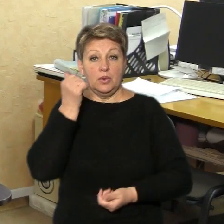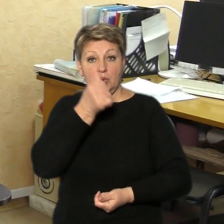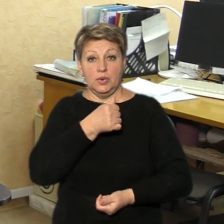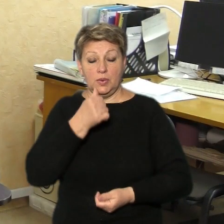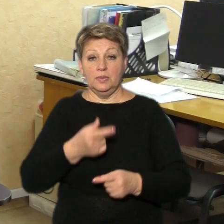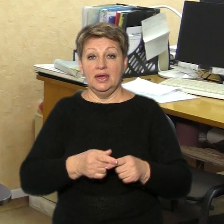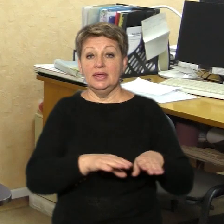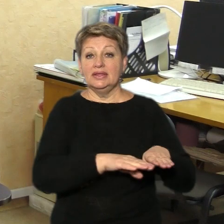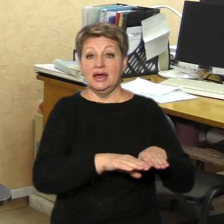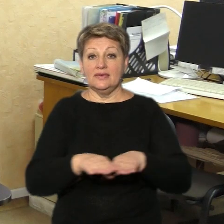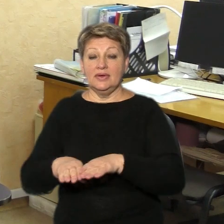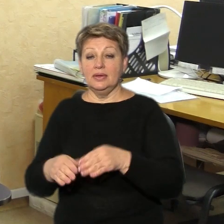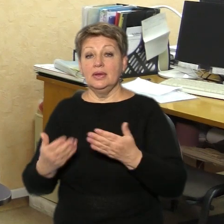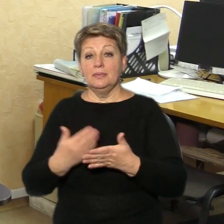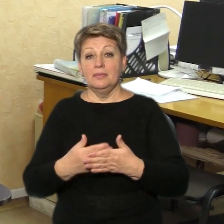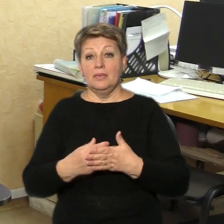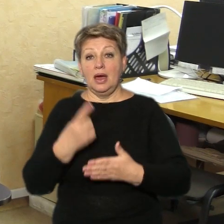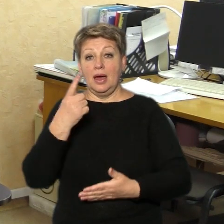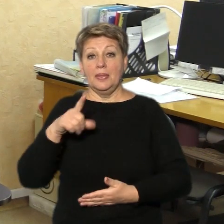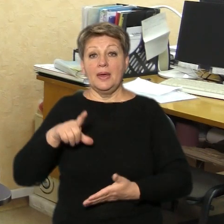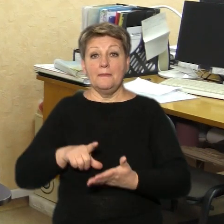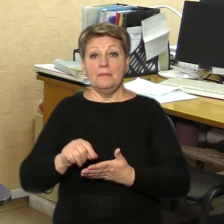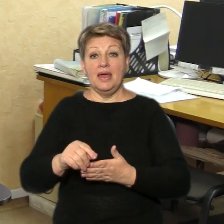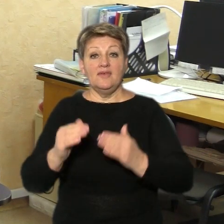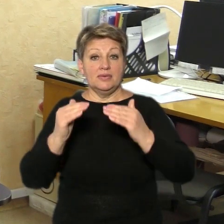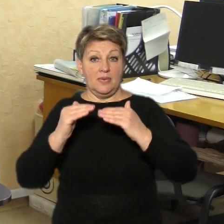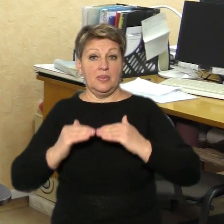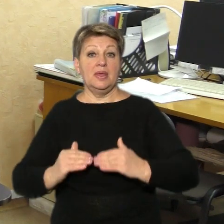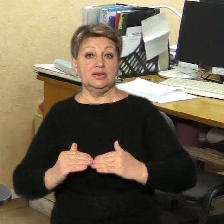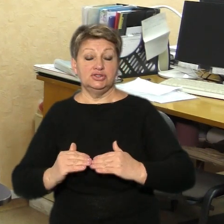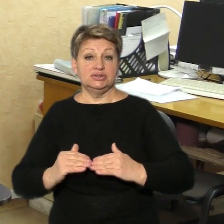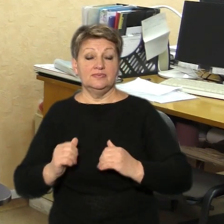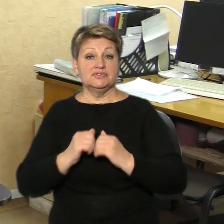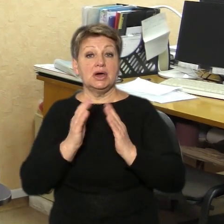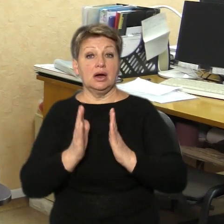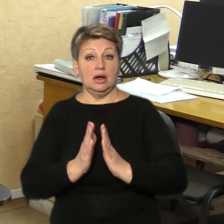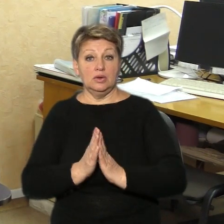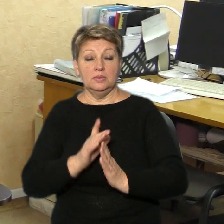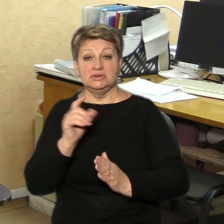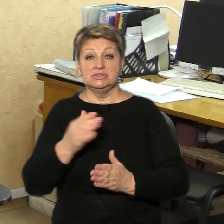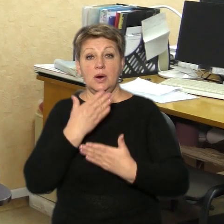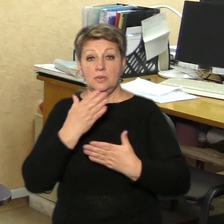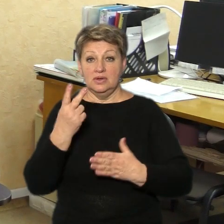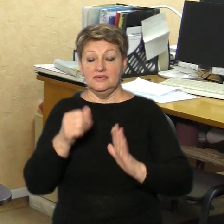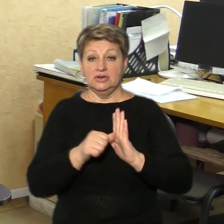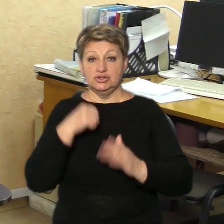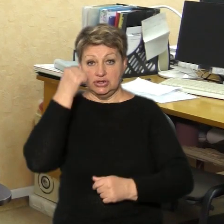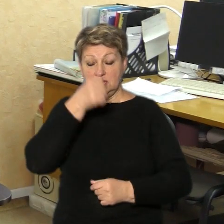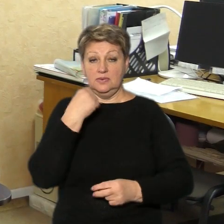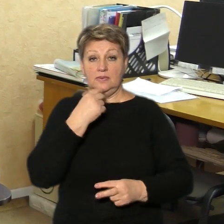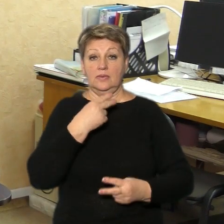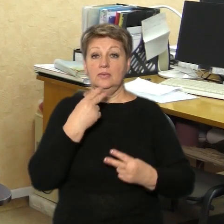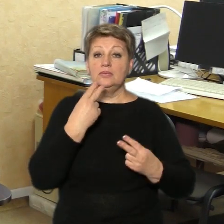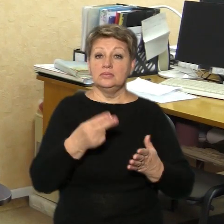цей рівень майже на метр нижче. І загалом за останні 26 років спостережень,